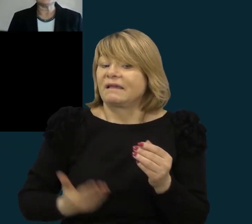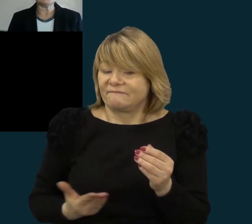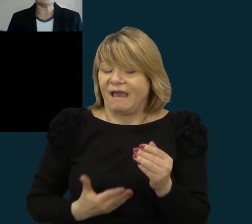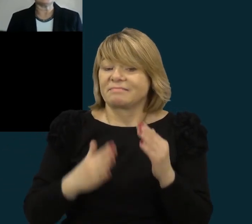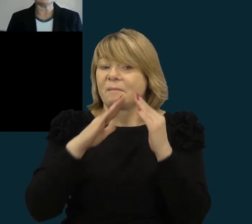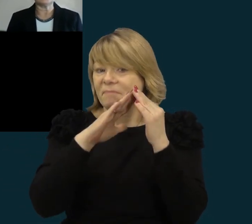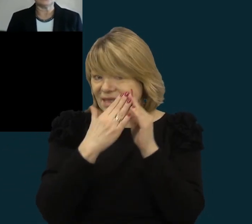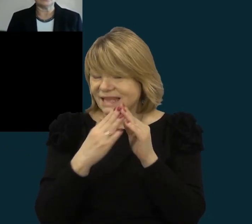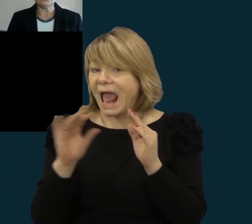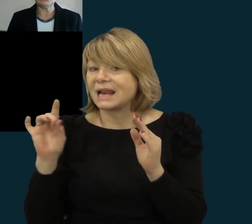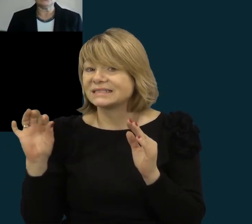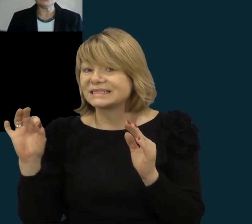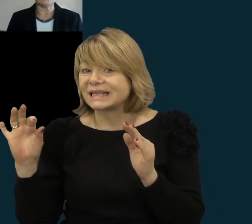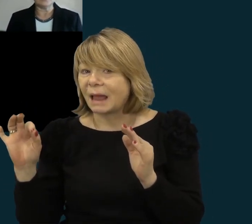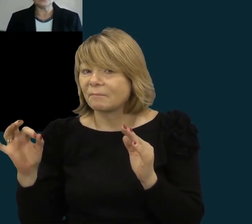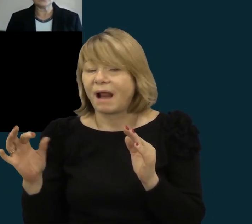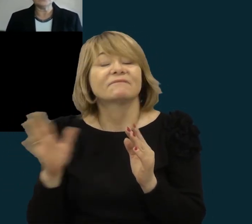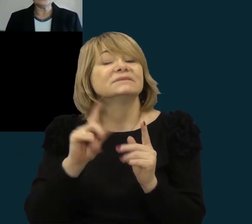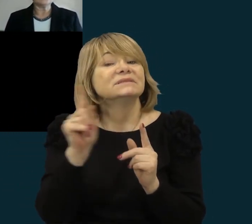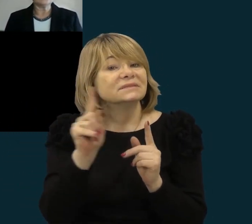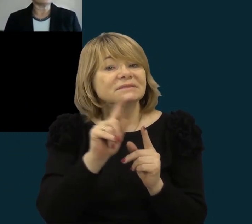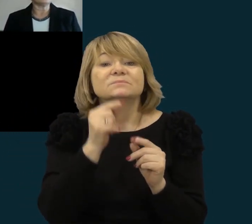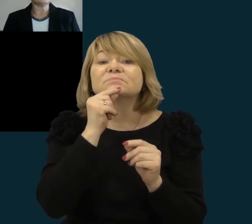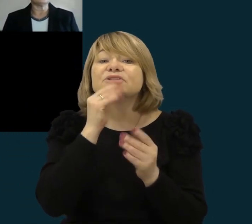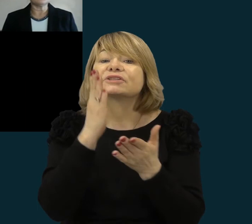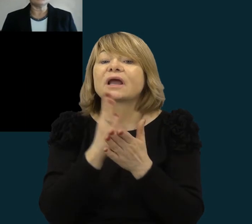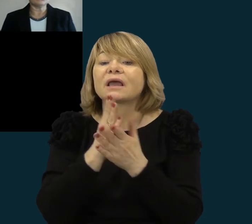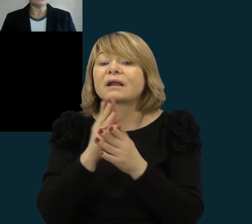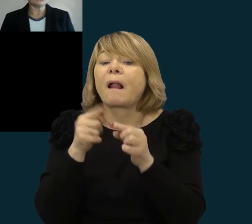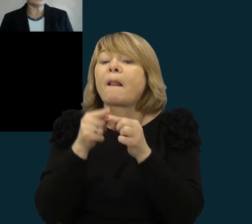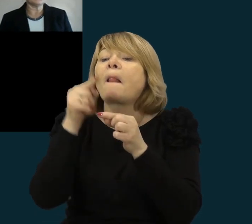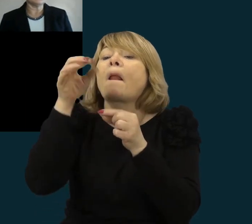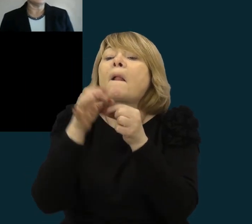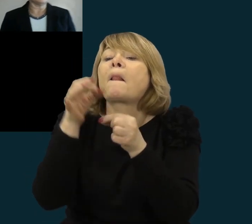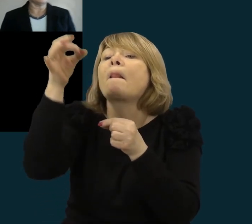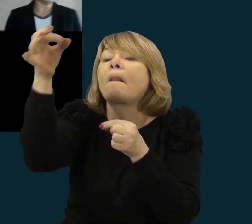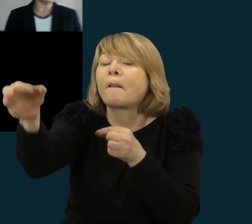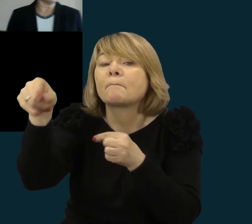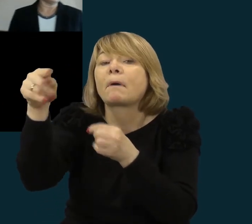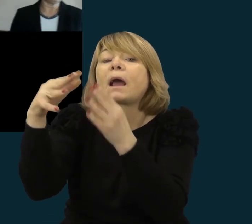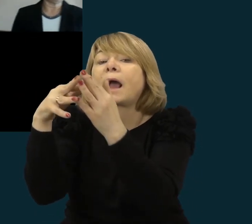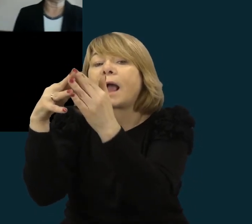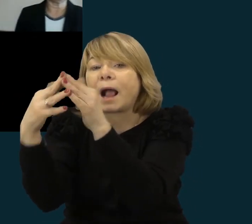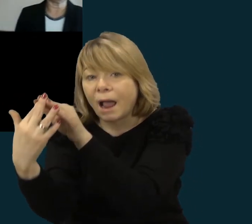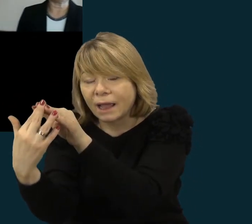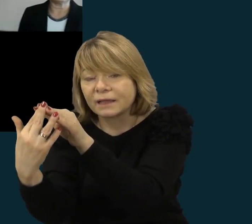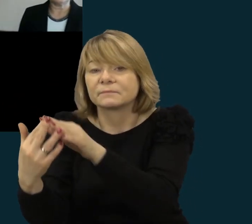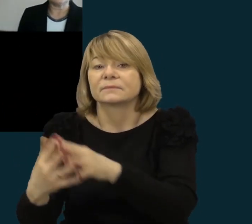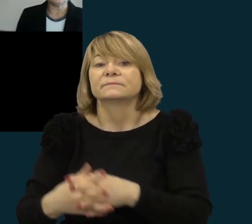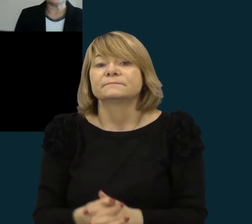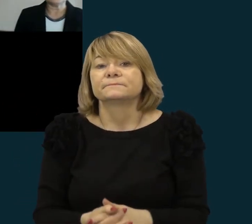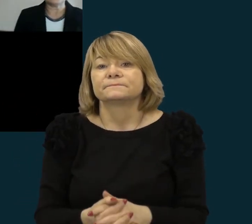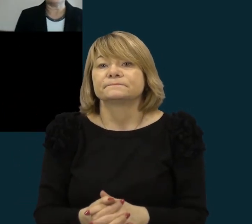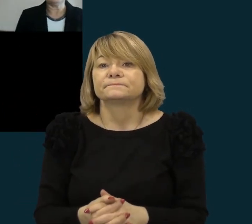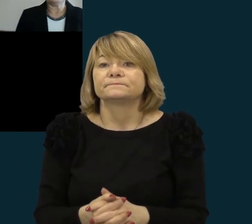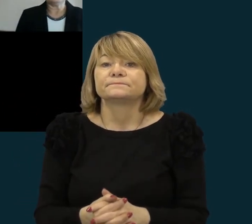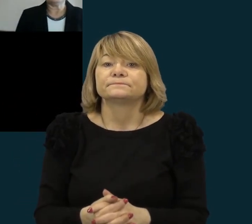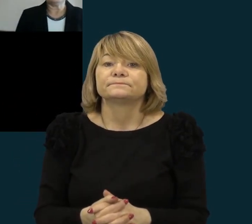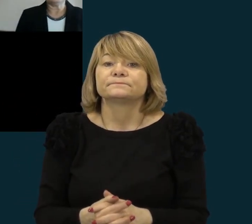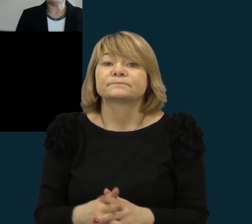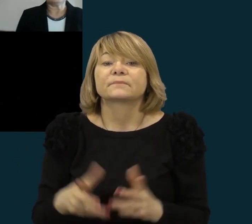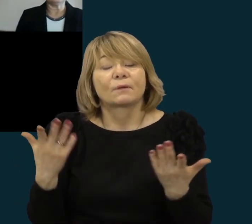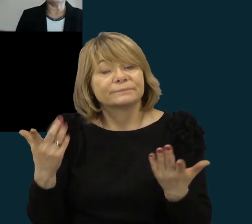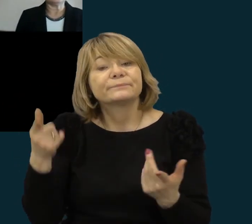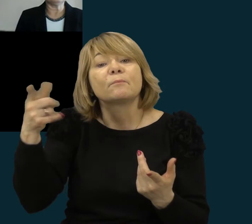kiti gyvena kiek tolėliaus, kaimose, truputį nutolusiuose, nuosidabravo miestelio. Tai